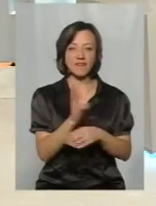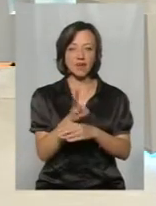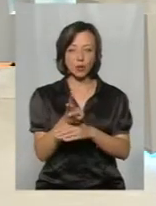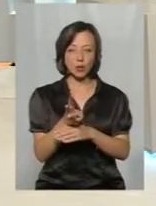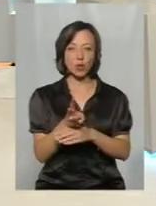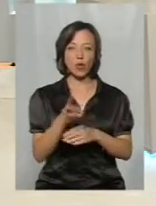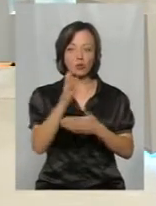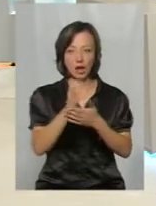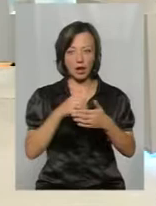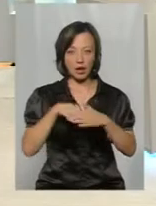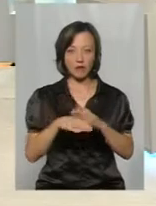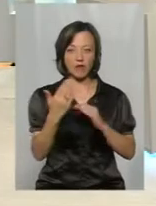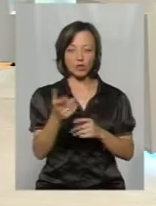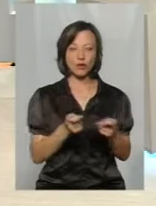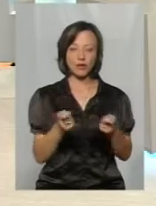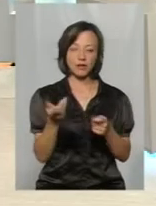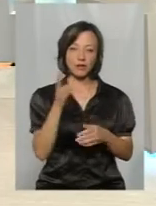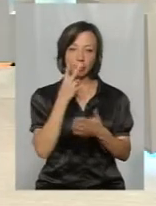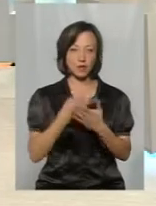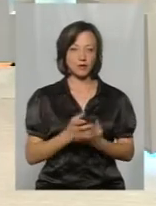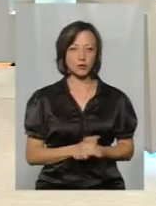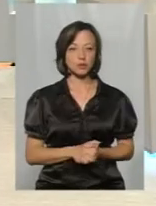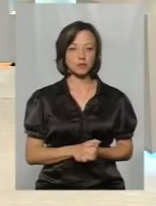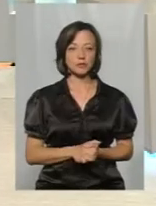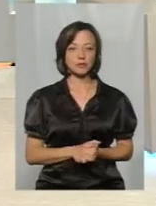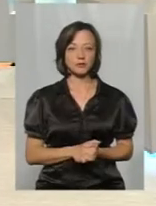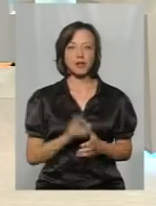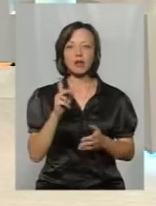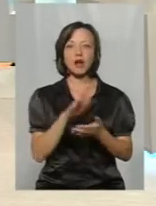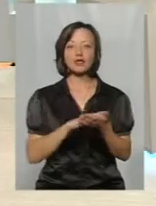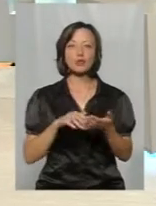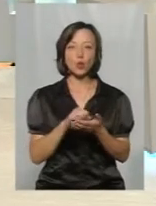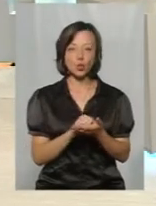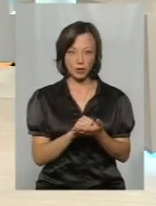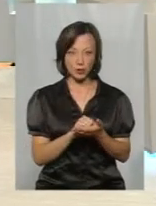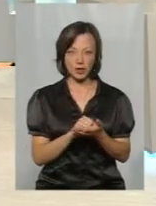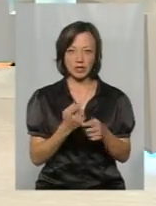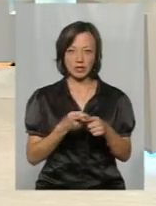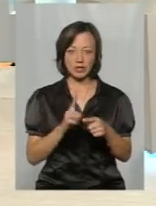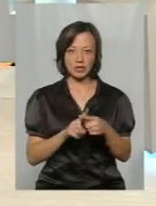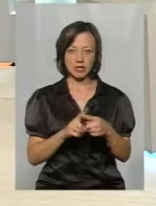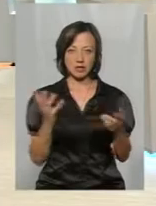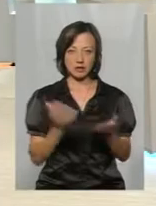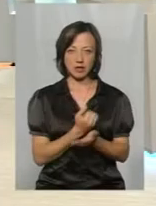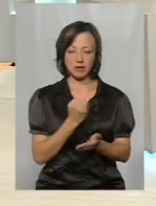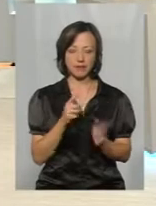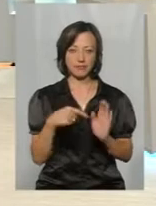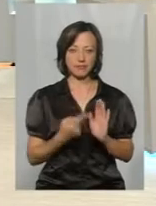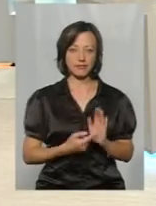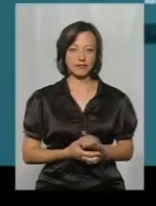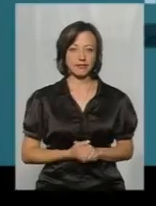з архіву вашого управління. Давайте подивимося, як знешкоджували ці снаряди.